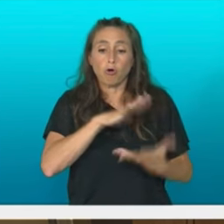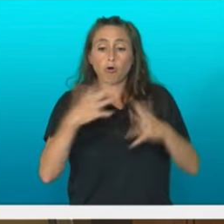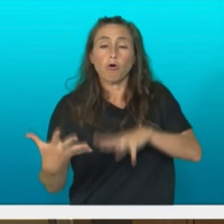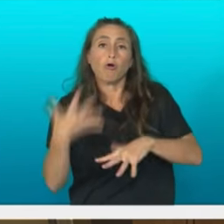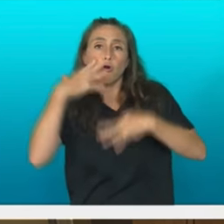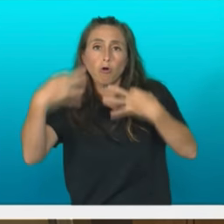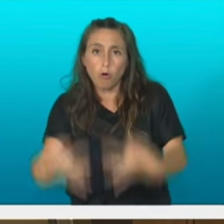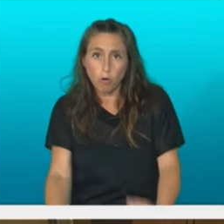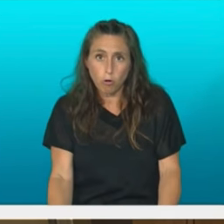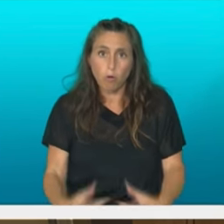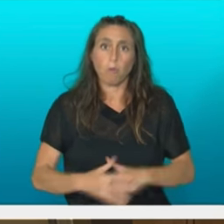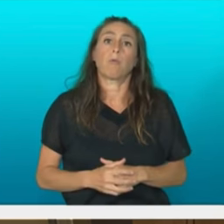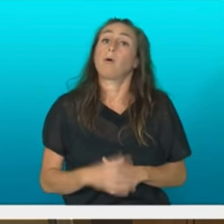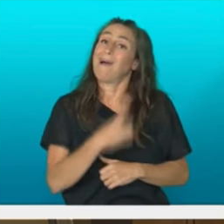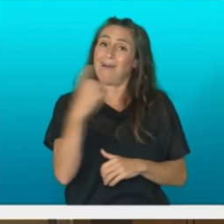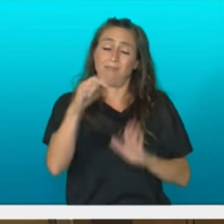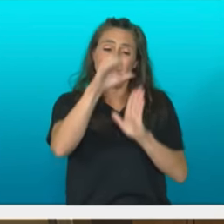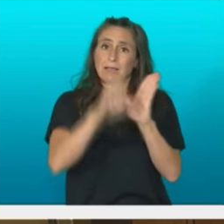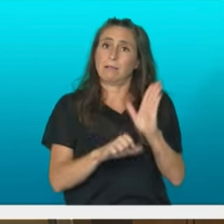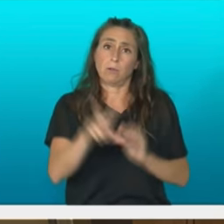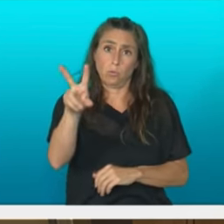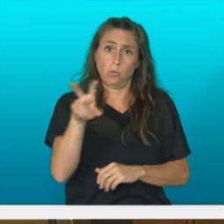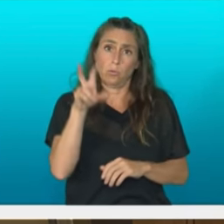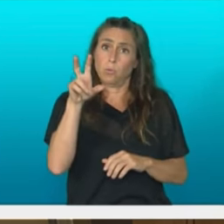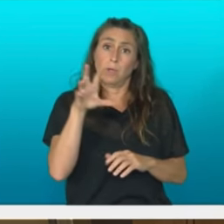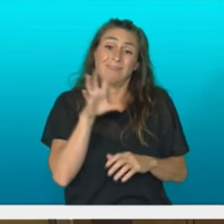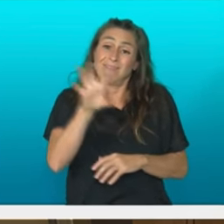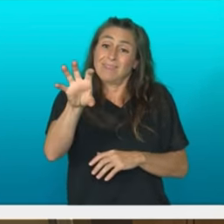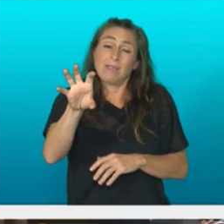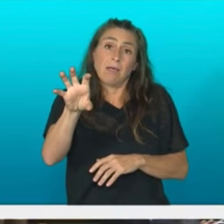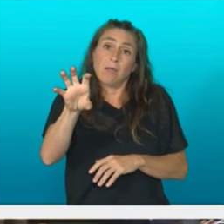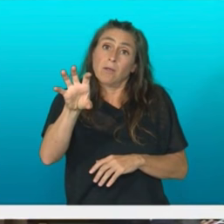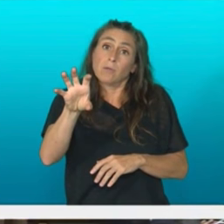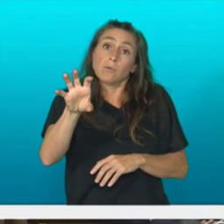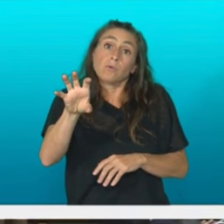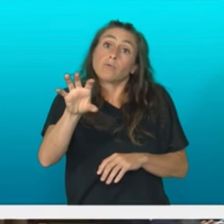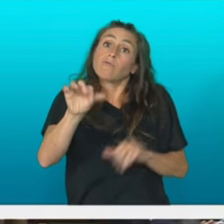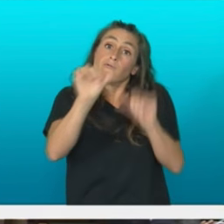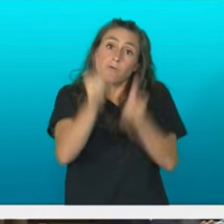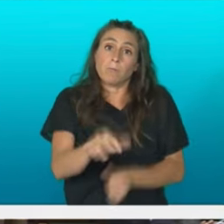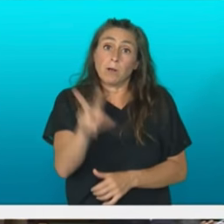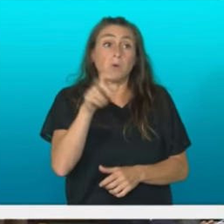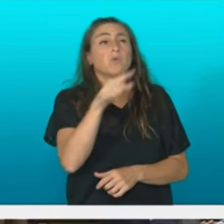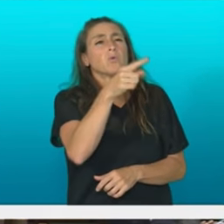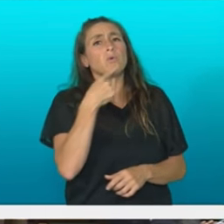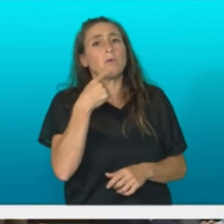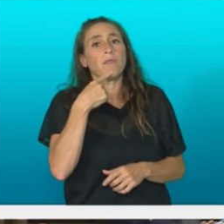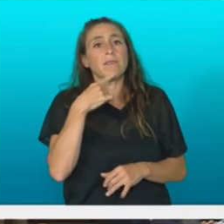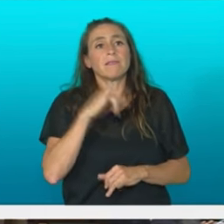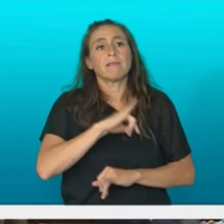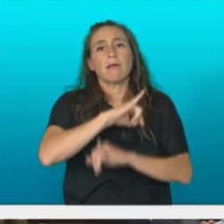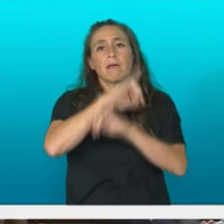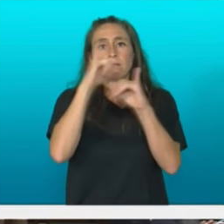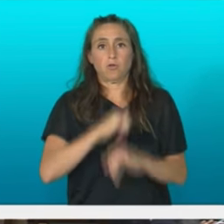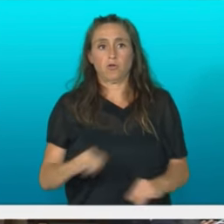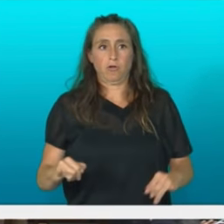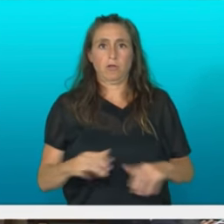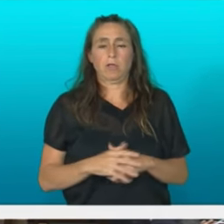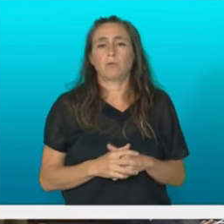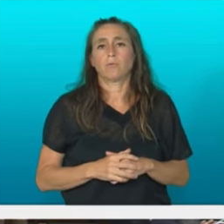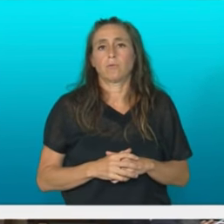dut hain zuzen ere estatus berri baten beharra Zoriontasuna zitsegin duzu urkulio jauna eta nik ere